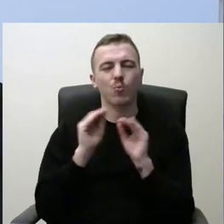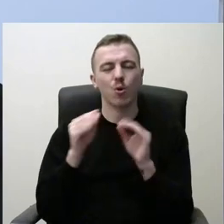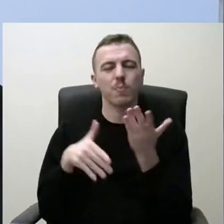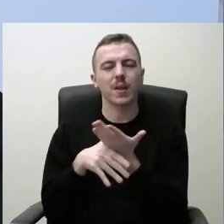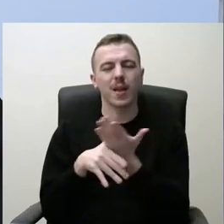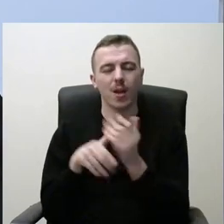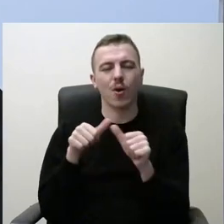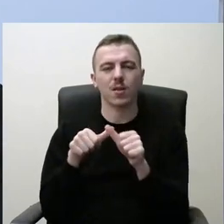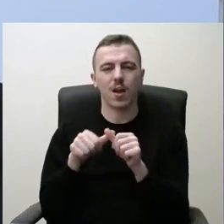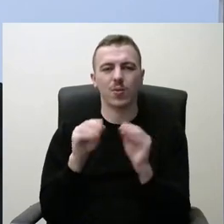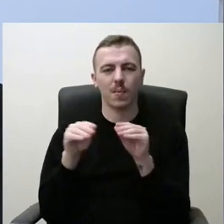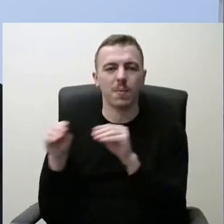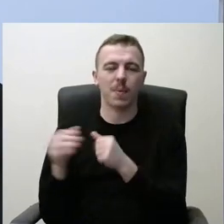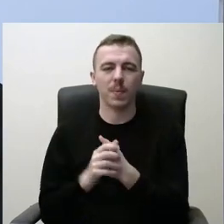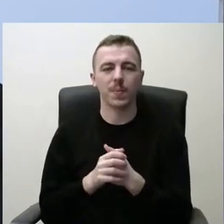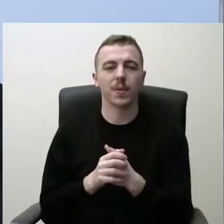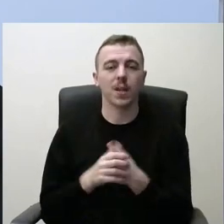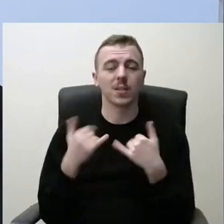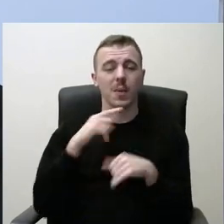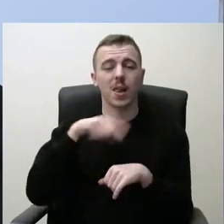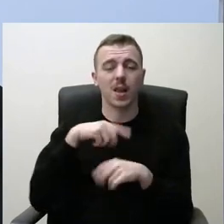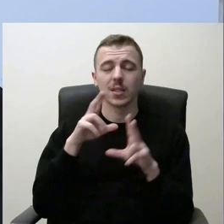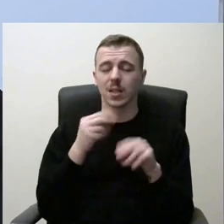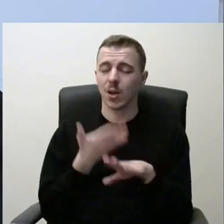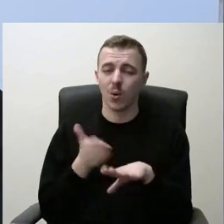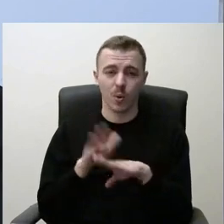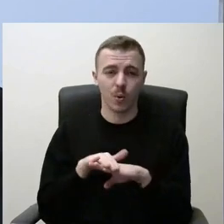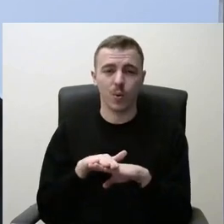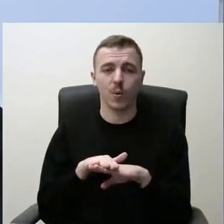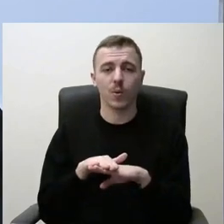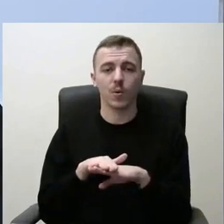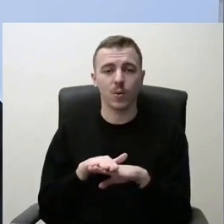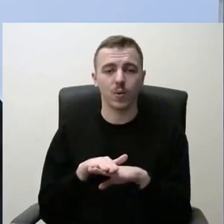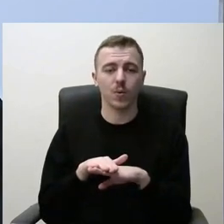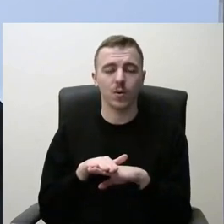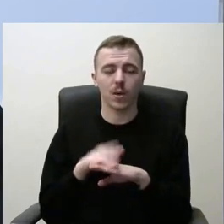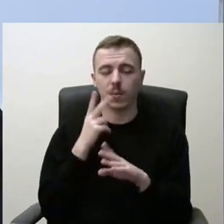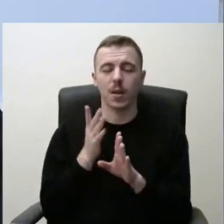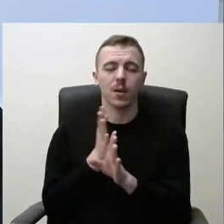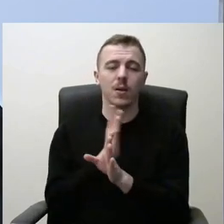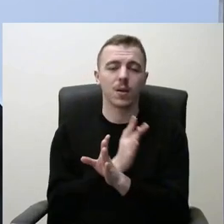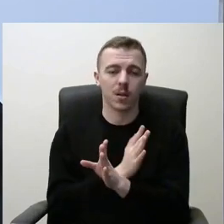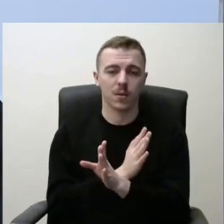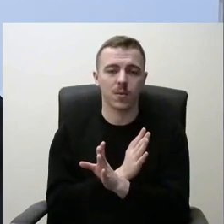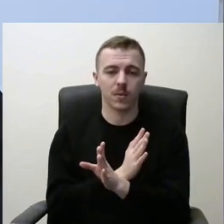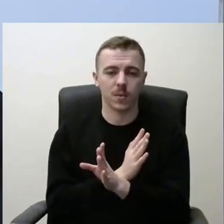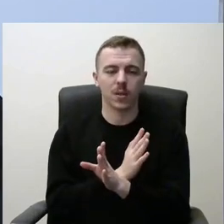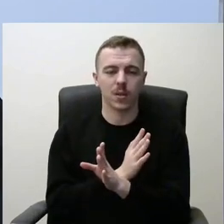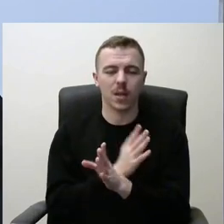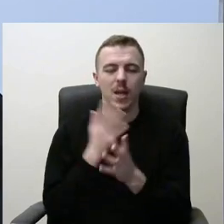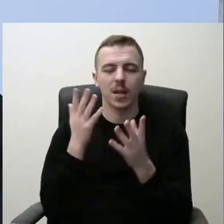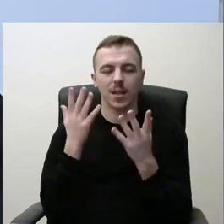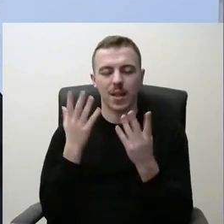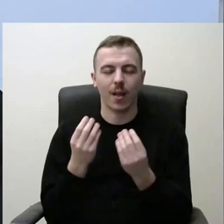tatų, kadangi laikmetis yra sudėtingas ir pastarųjų ir dienų įvykiai tą